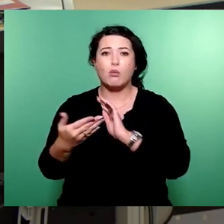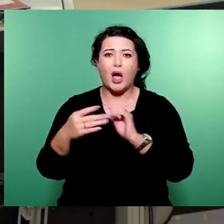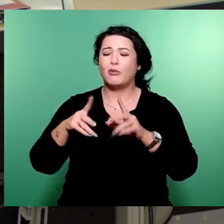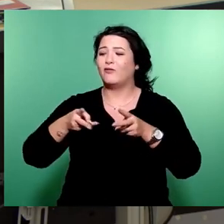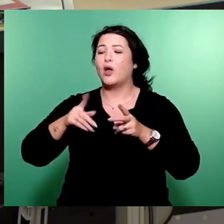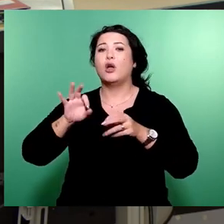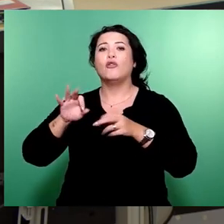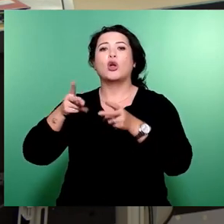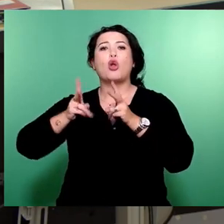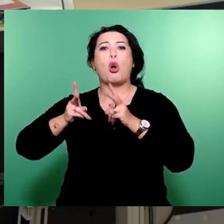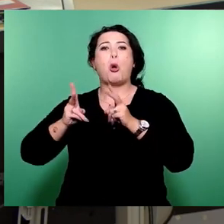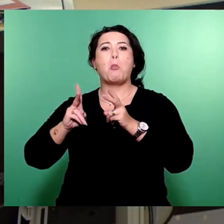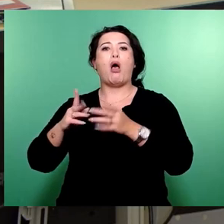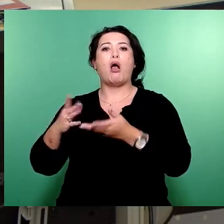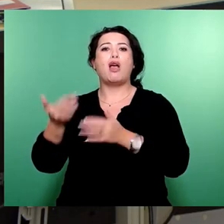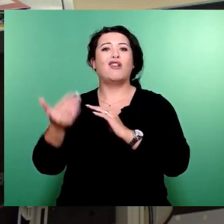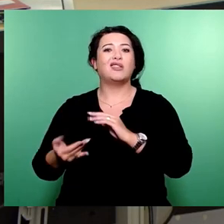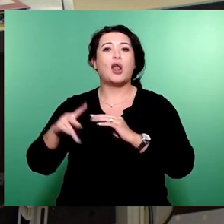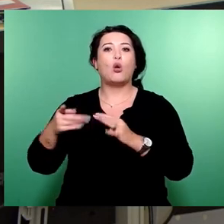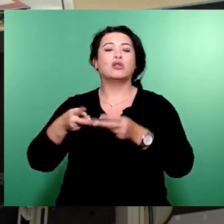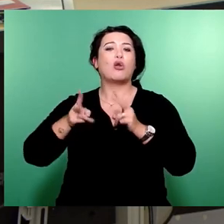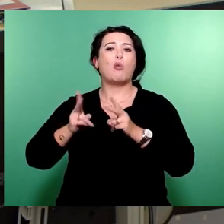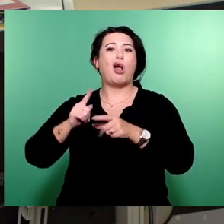und für die normalen Steuerzahler.